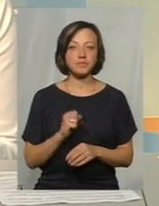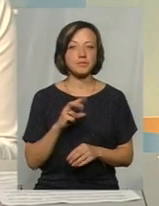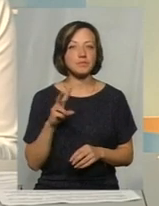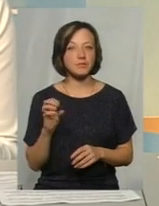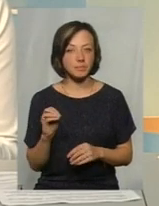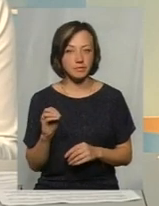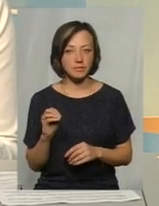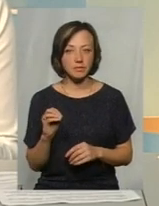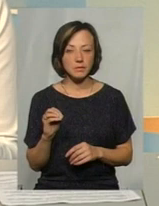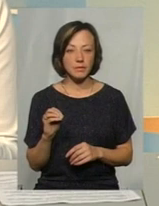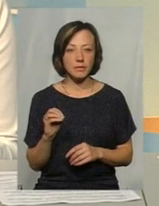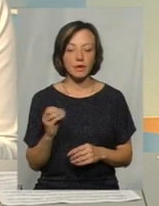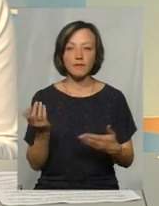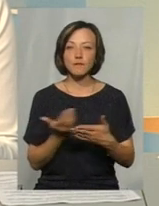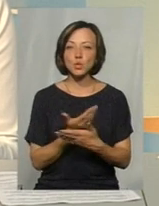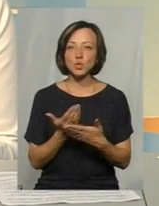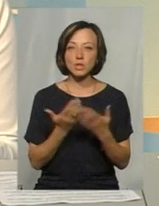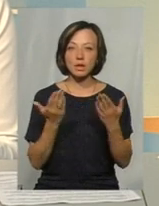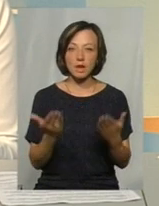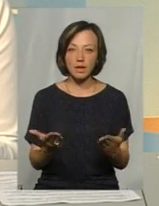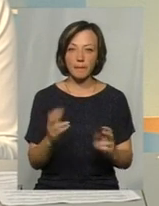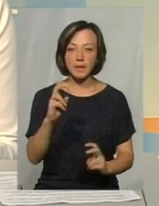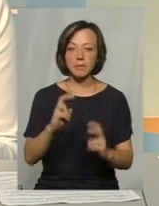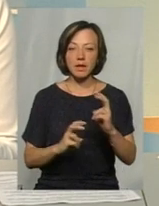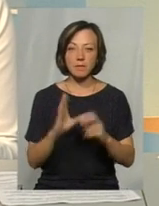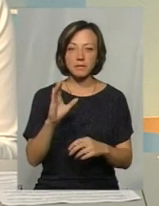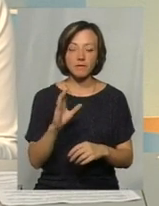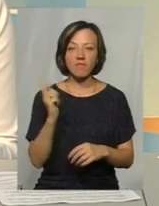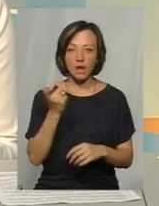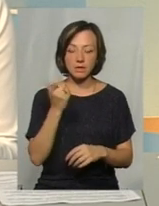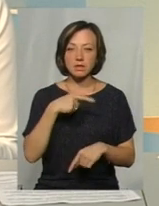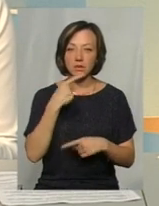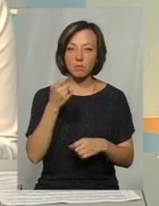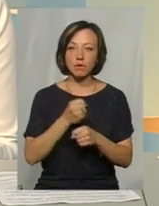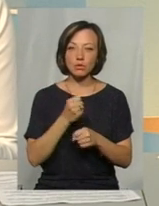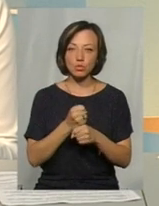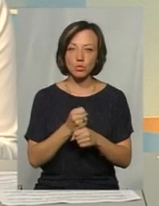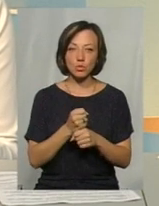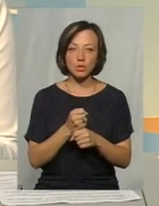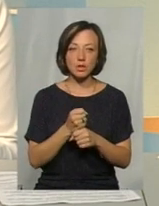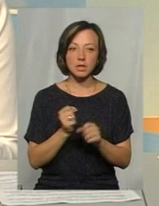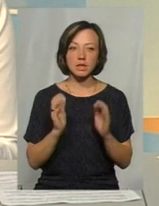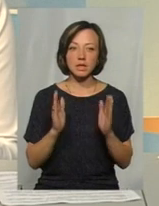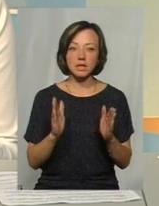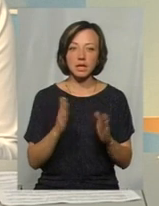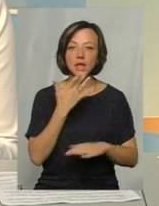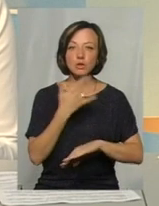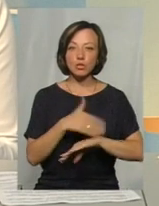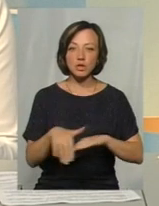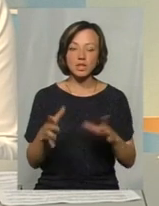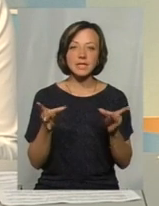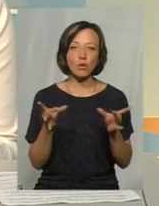в сюжеті власник підприємства сказав, що вони працюють виключно на зарубіжному,